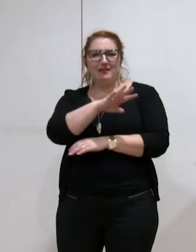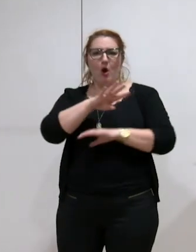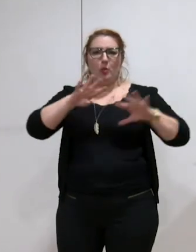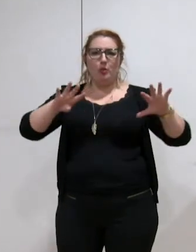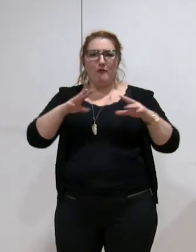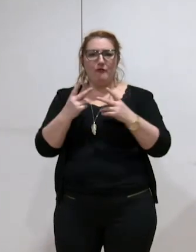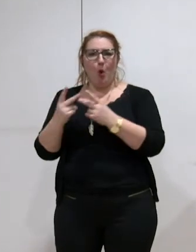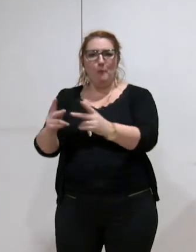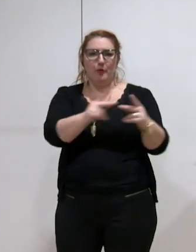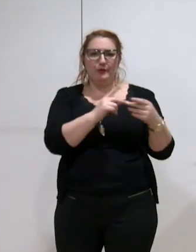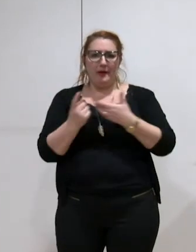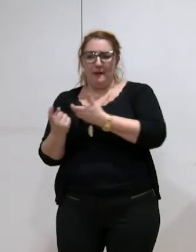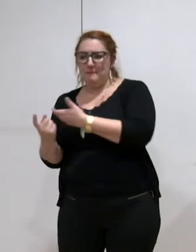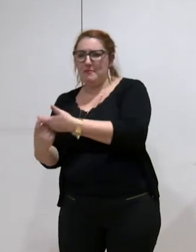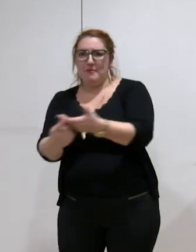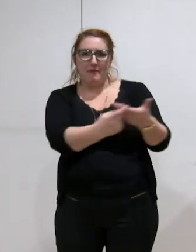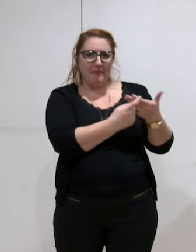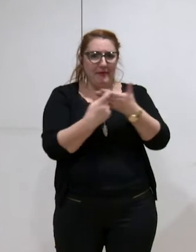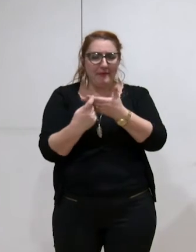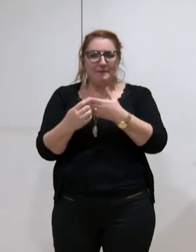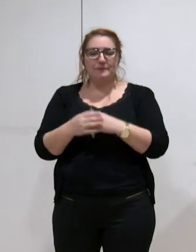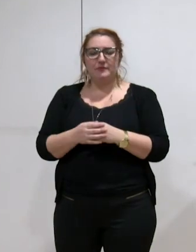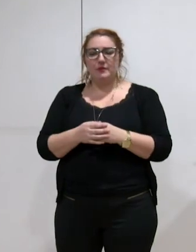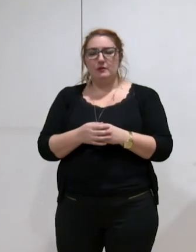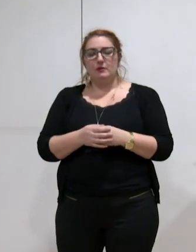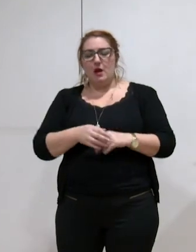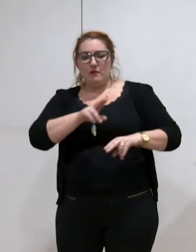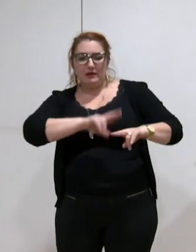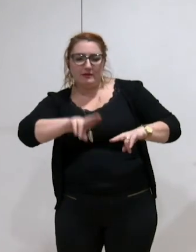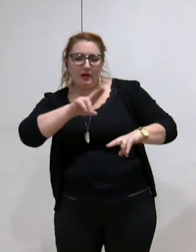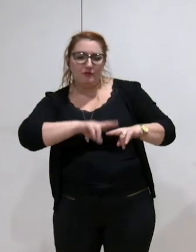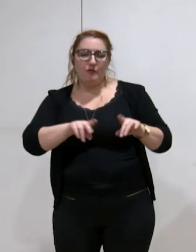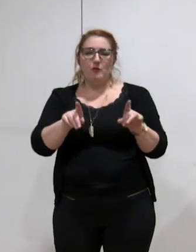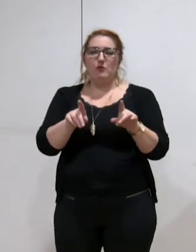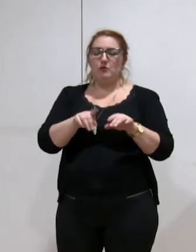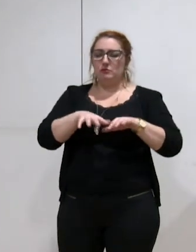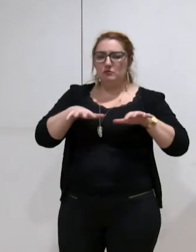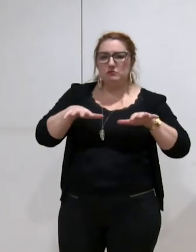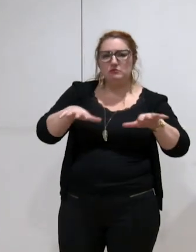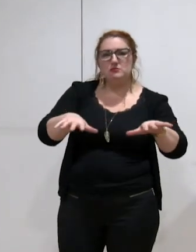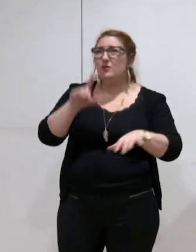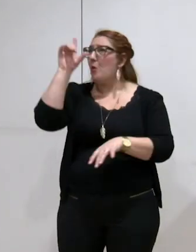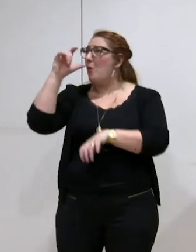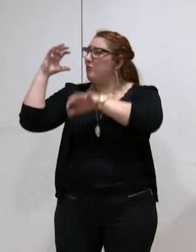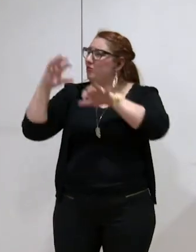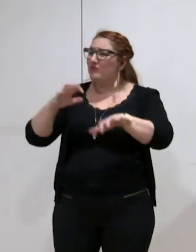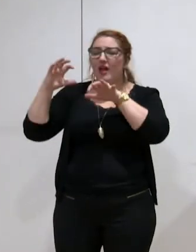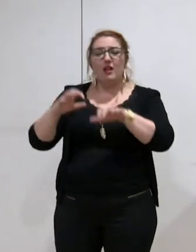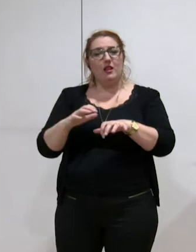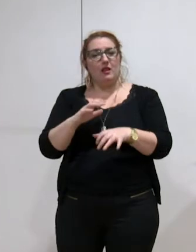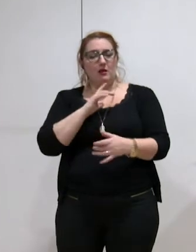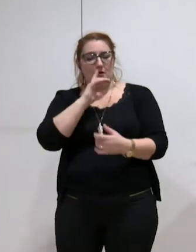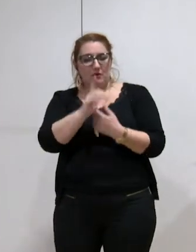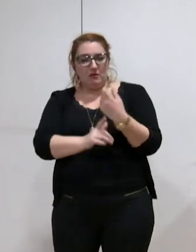et de l'entretien du réseau d'eau pluviale par la CLECT pour les 49 communes